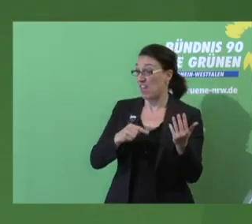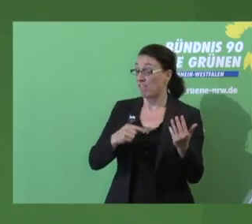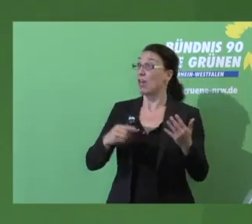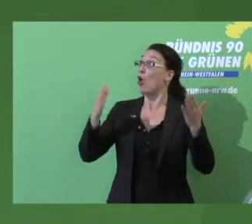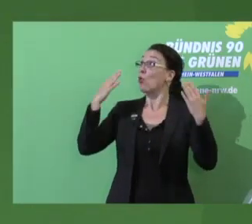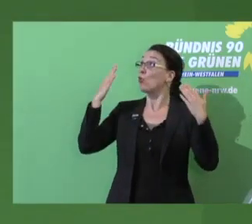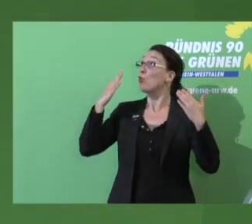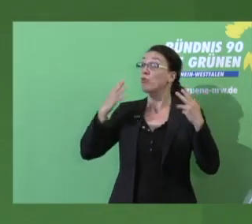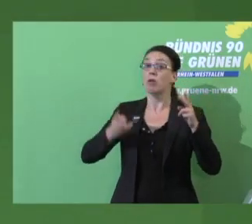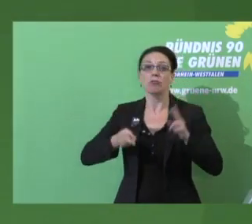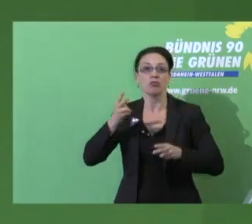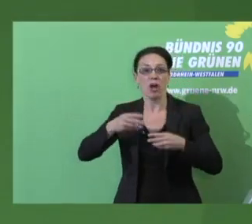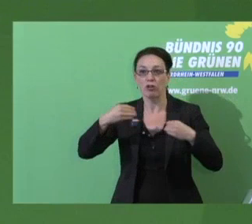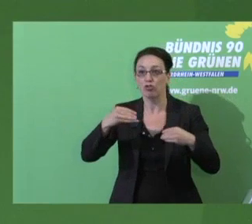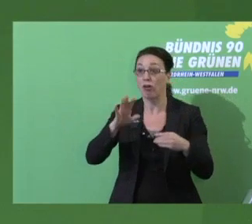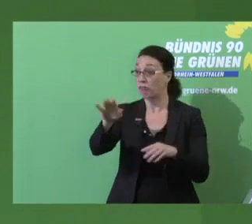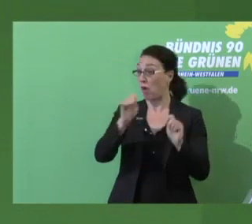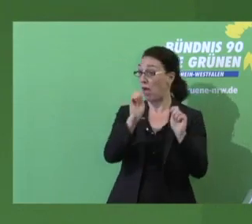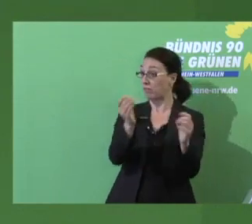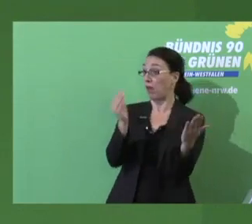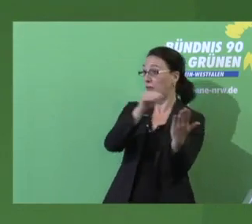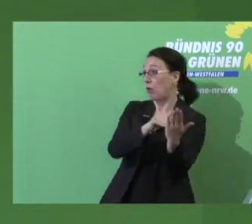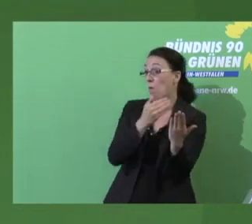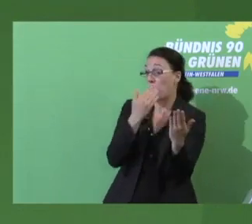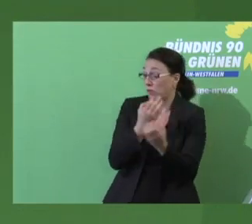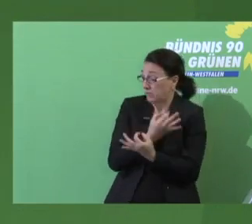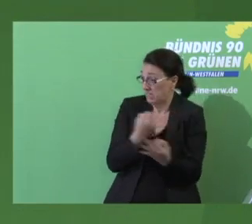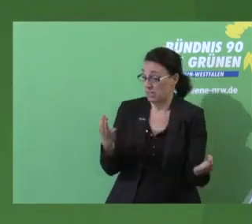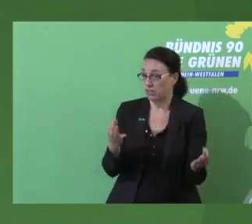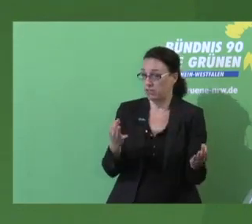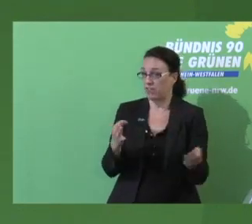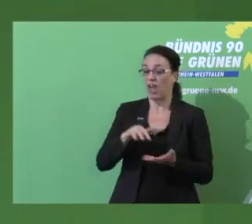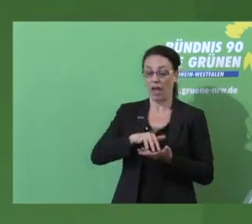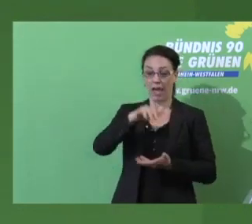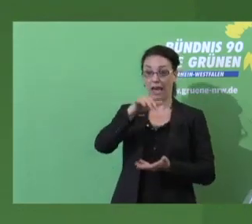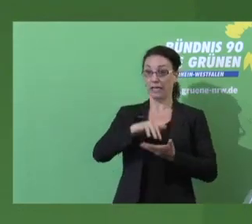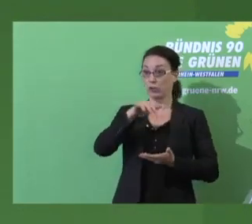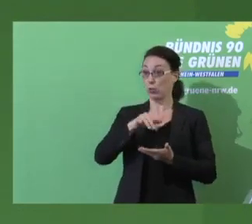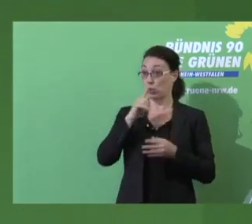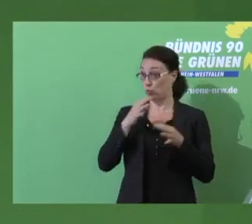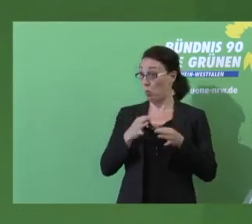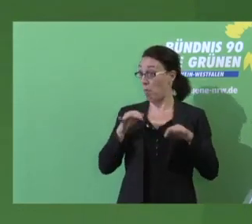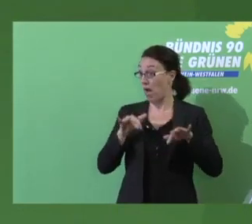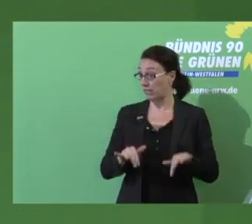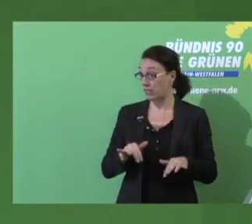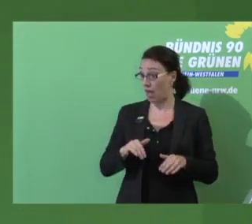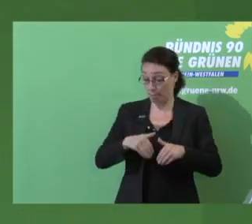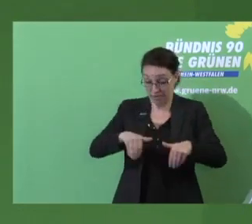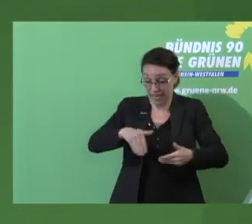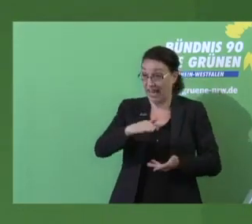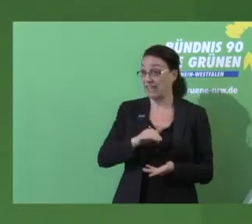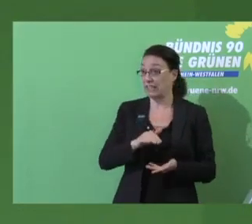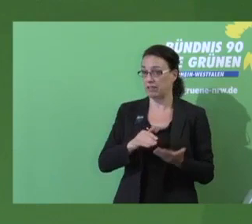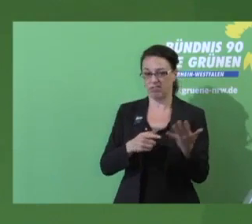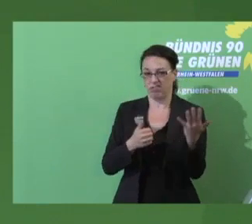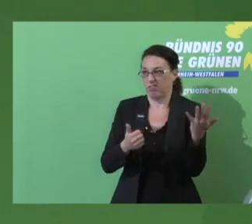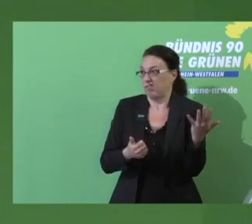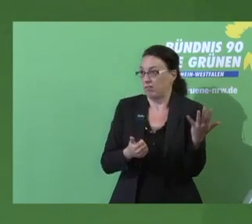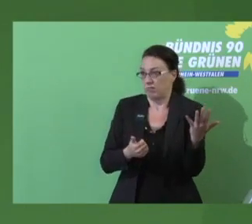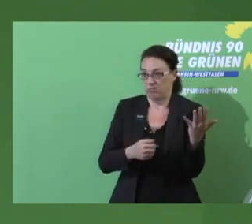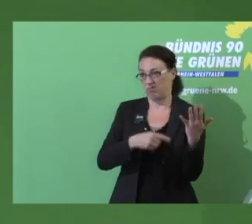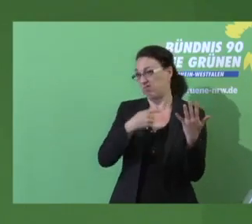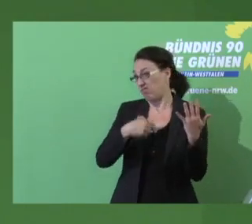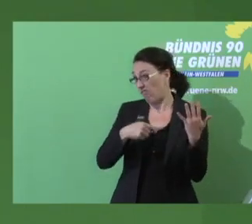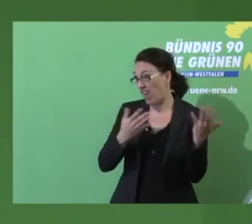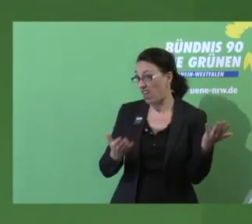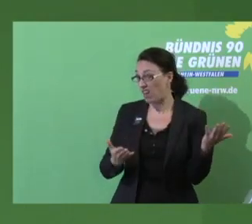taucht bei euch gar nicht auf. Ressourcenbegrenztheit, die zeitbilligen Öls ist vorbei und billiger